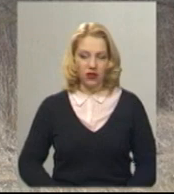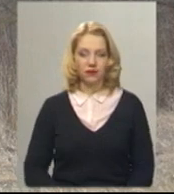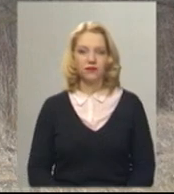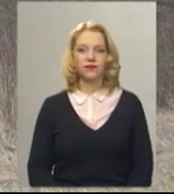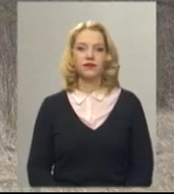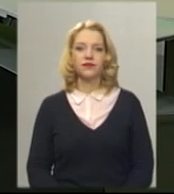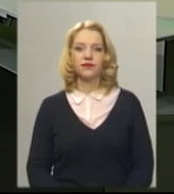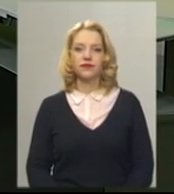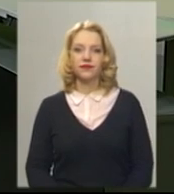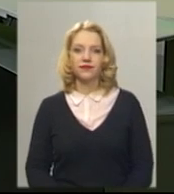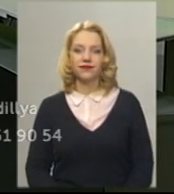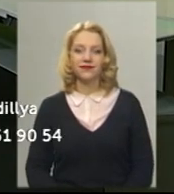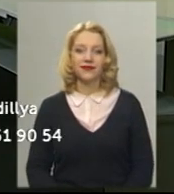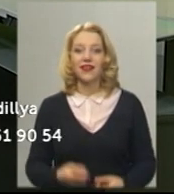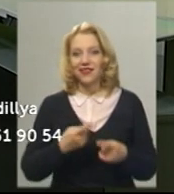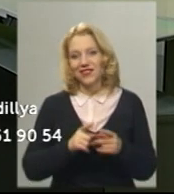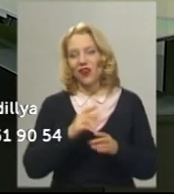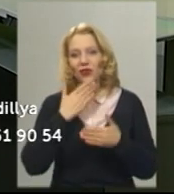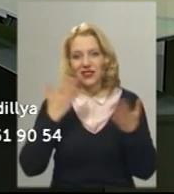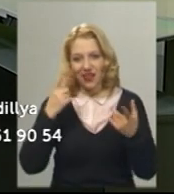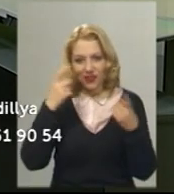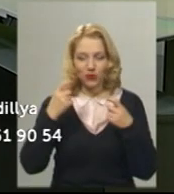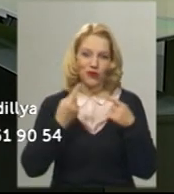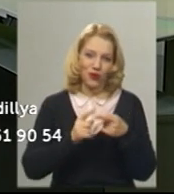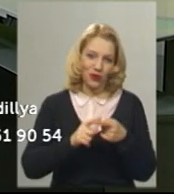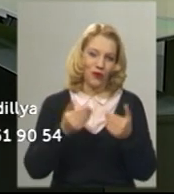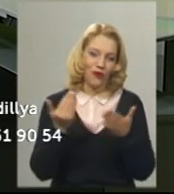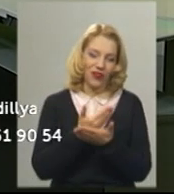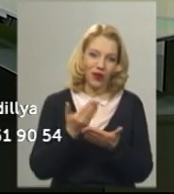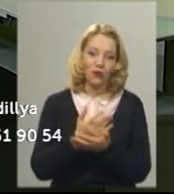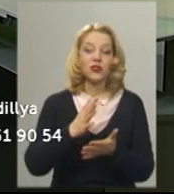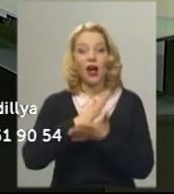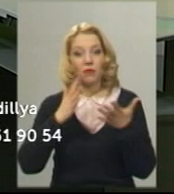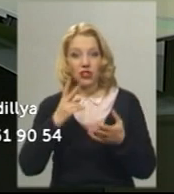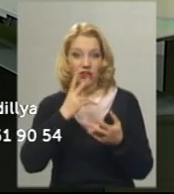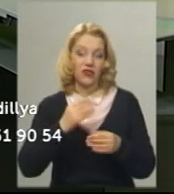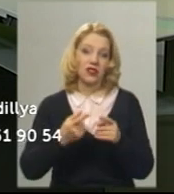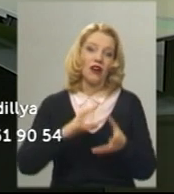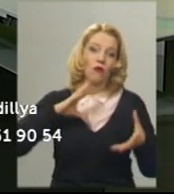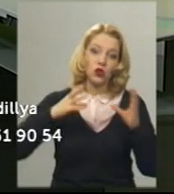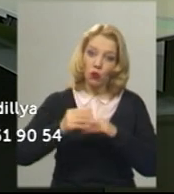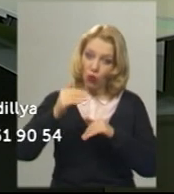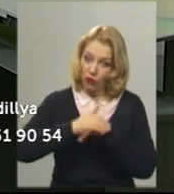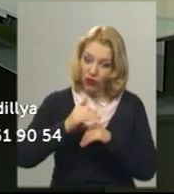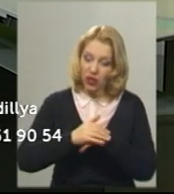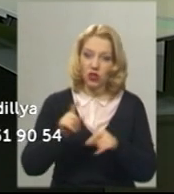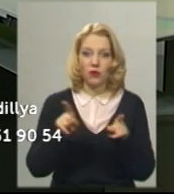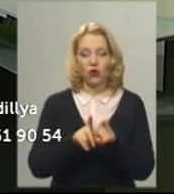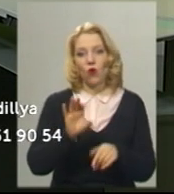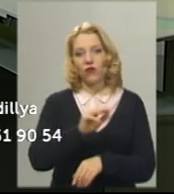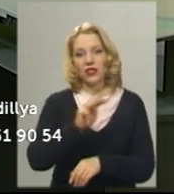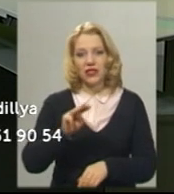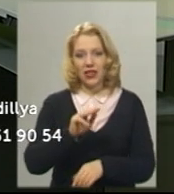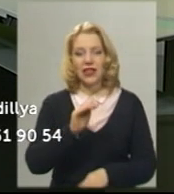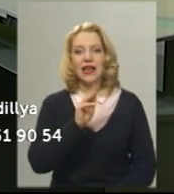Хмельниччина. Це остання інформація цього випуску. Більше дивіться у нашому підсумковому випуску новин, а також на нашому офіційному